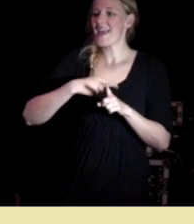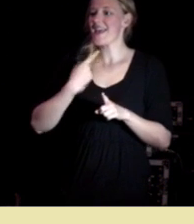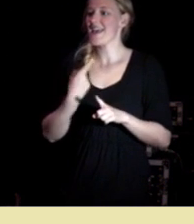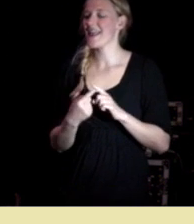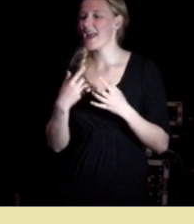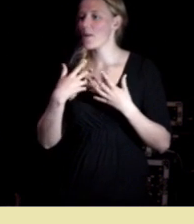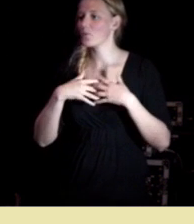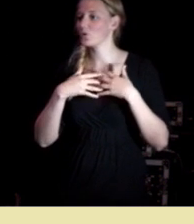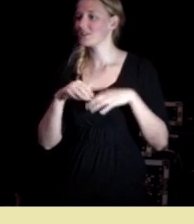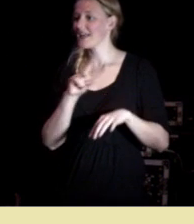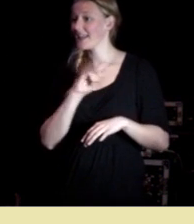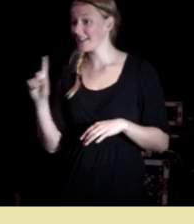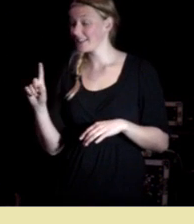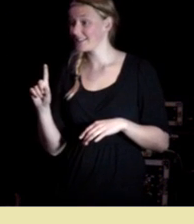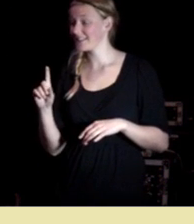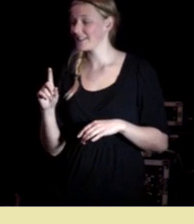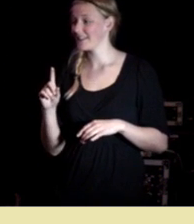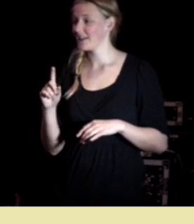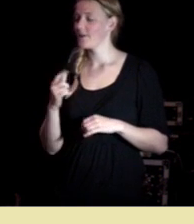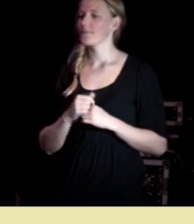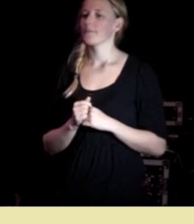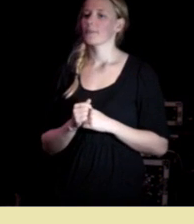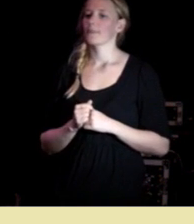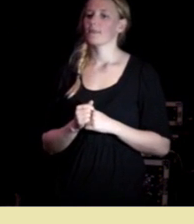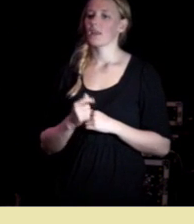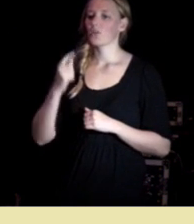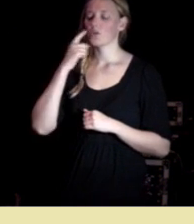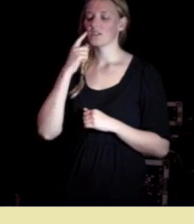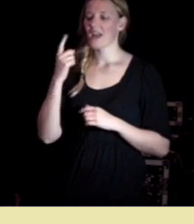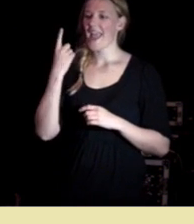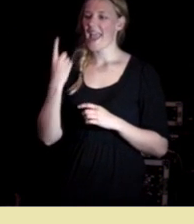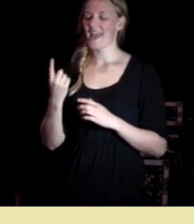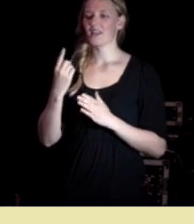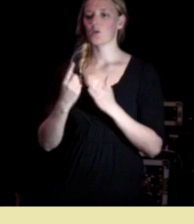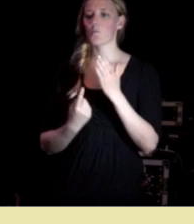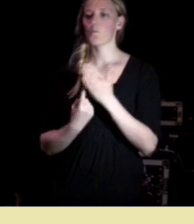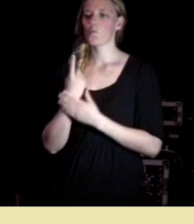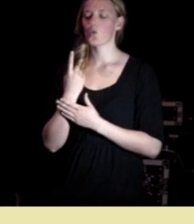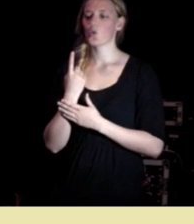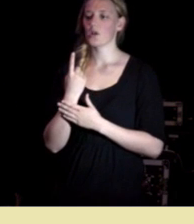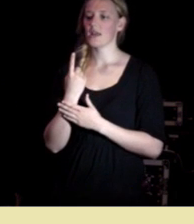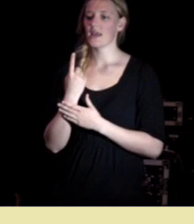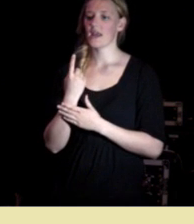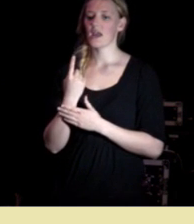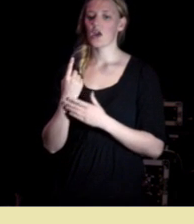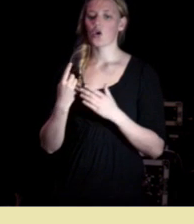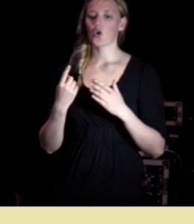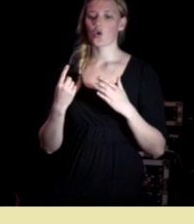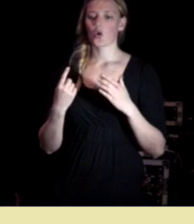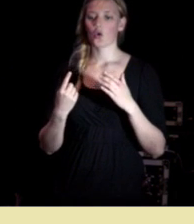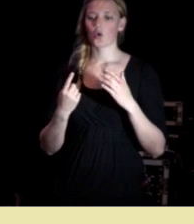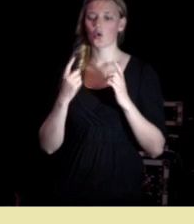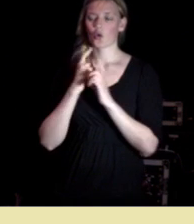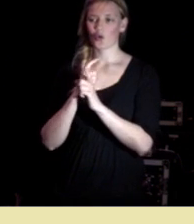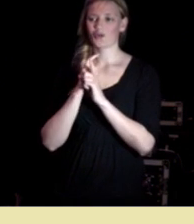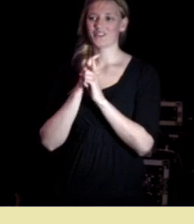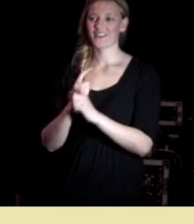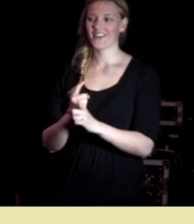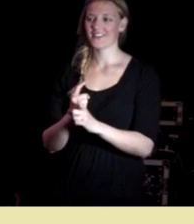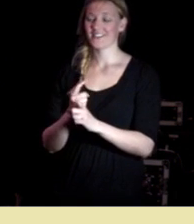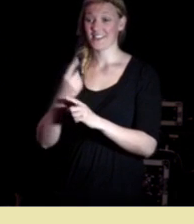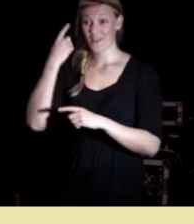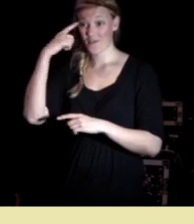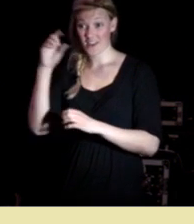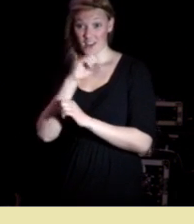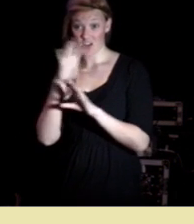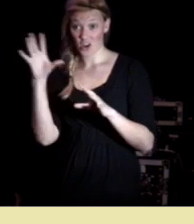og da tror jeg skal bringe inn en mulig konsekvens de flinke klarer alt